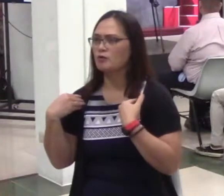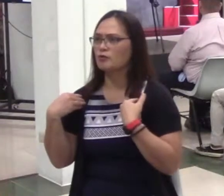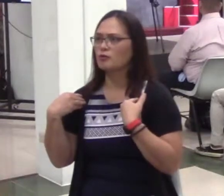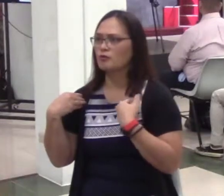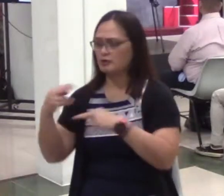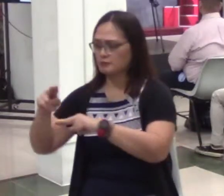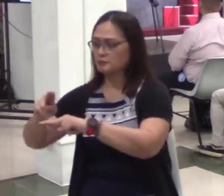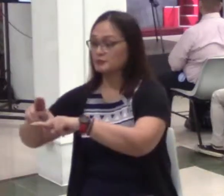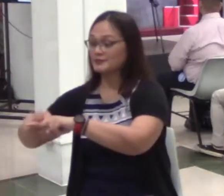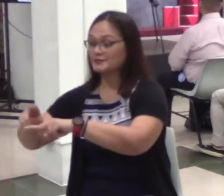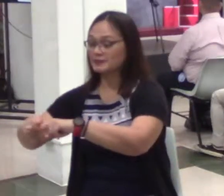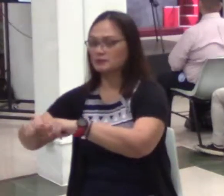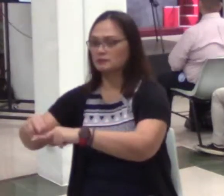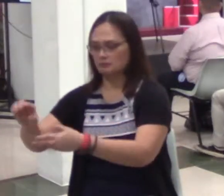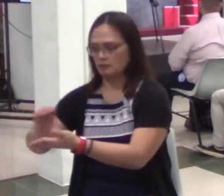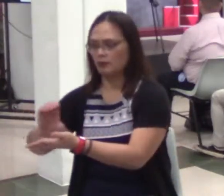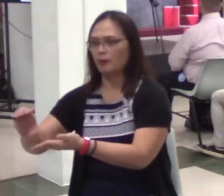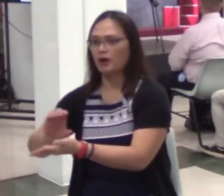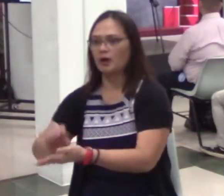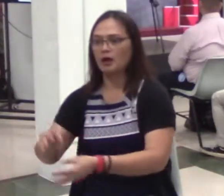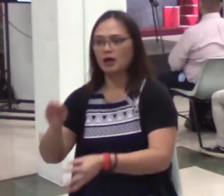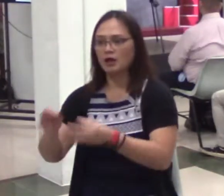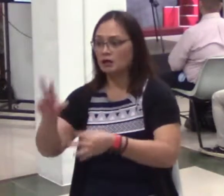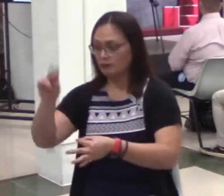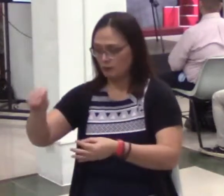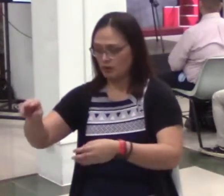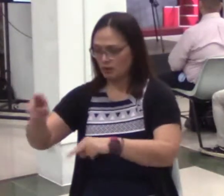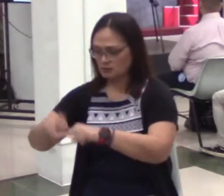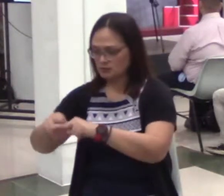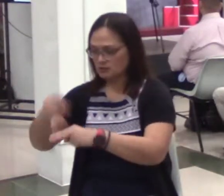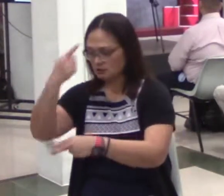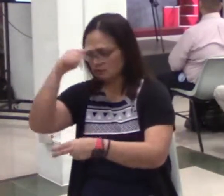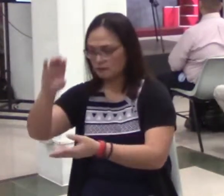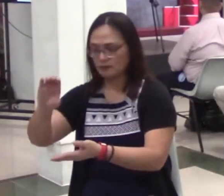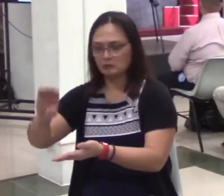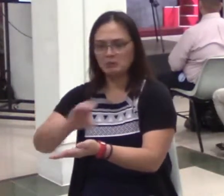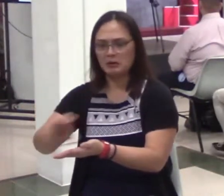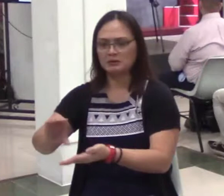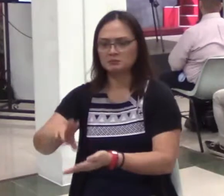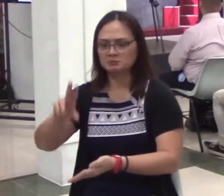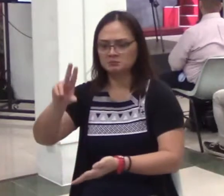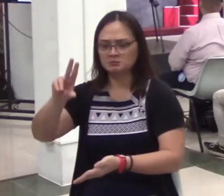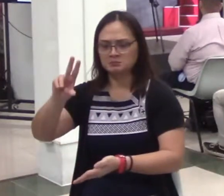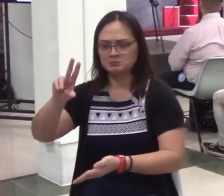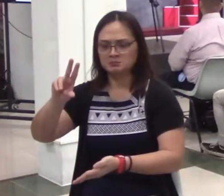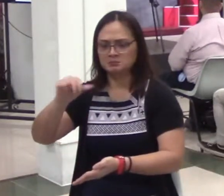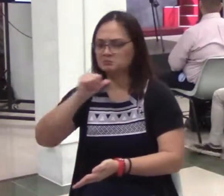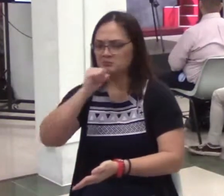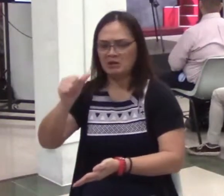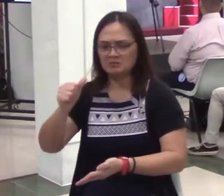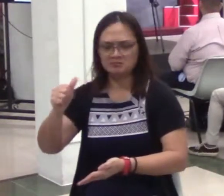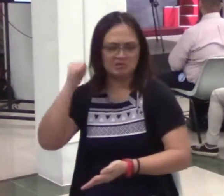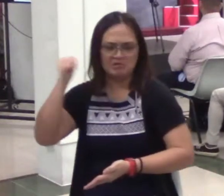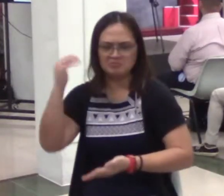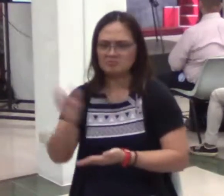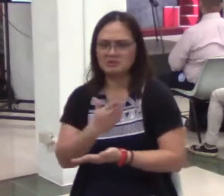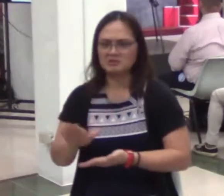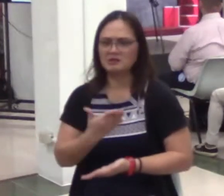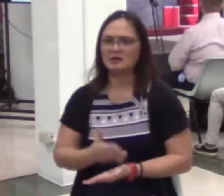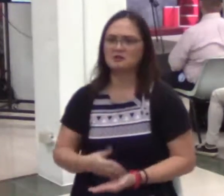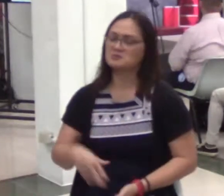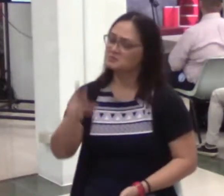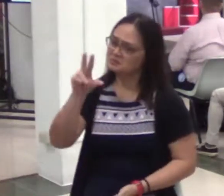wala yan, hindi kang maglilingkod. Yan ang sinasabi ko, mga kapatid. Itong karapatan na sinasabi natin, hindi ito luwalhati ng Panginoon sa atin.